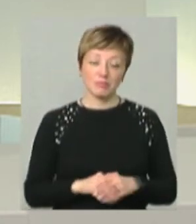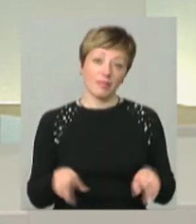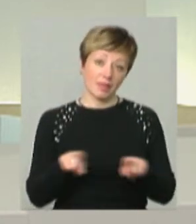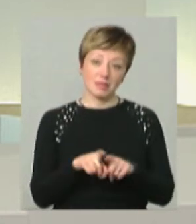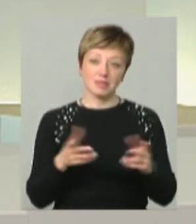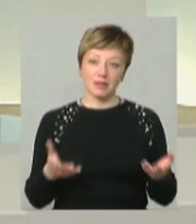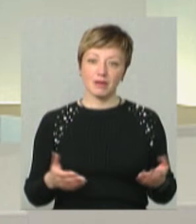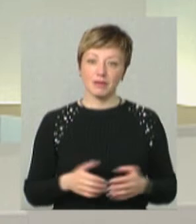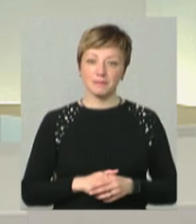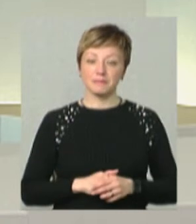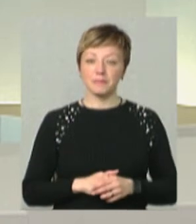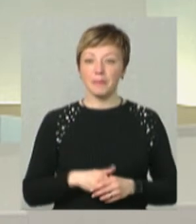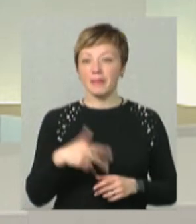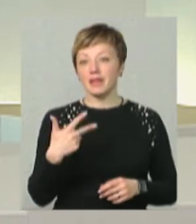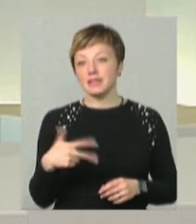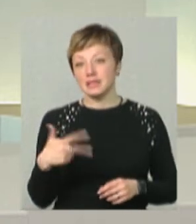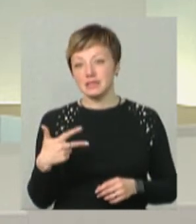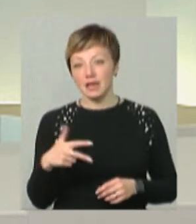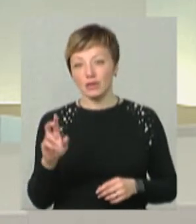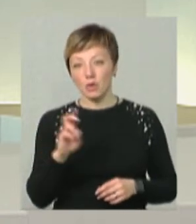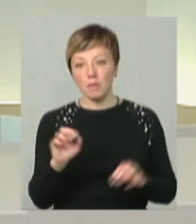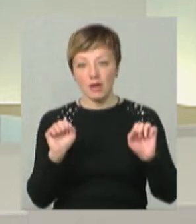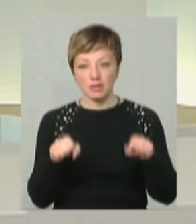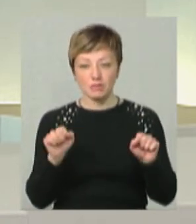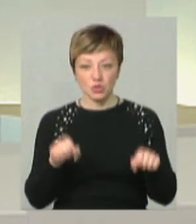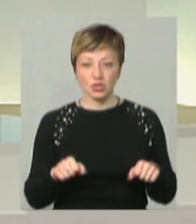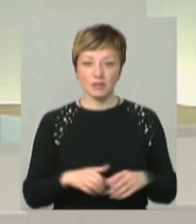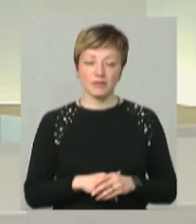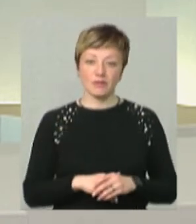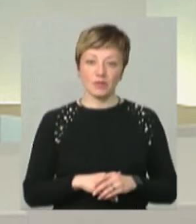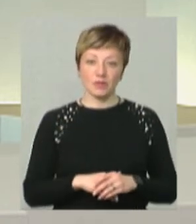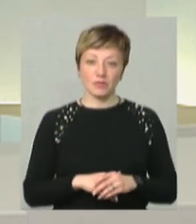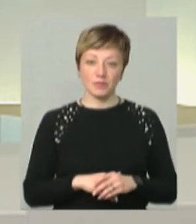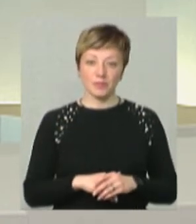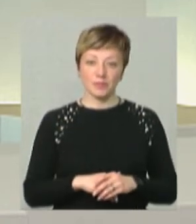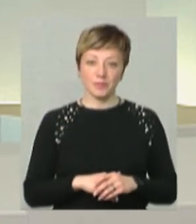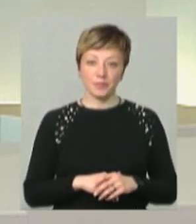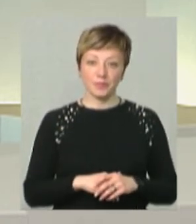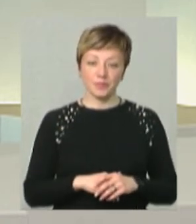так, 30-го березня, можливо, початок